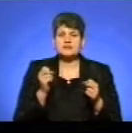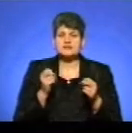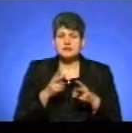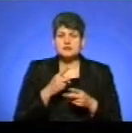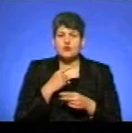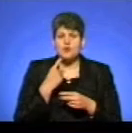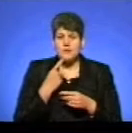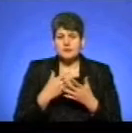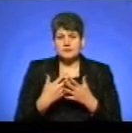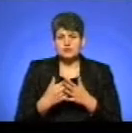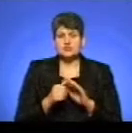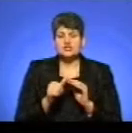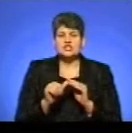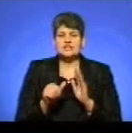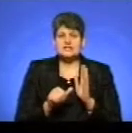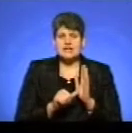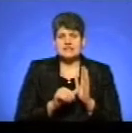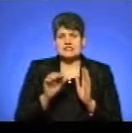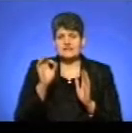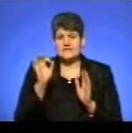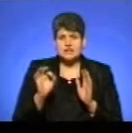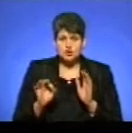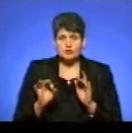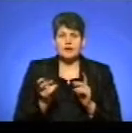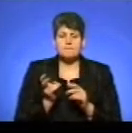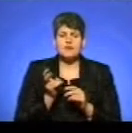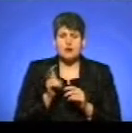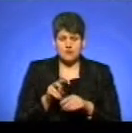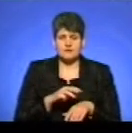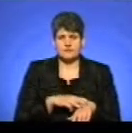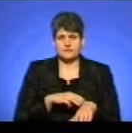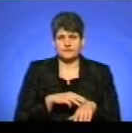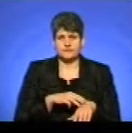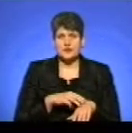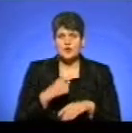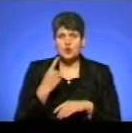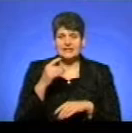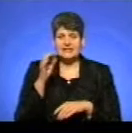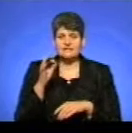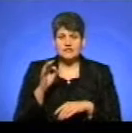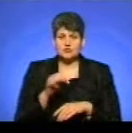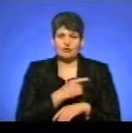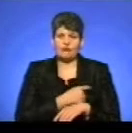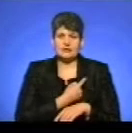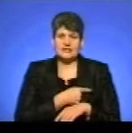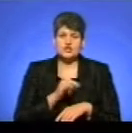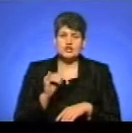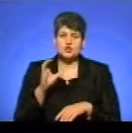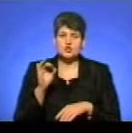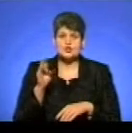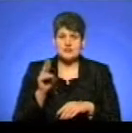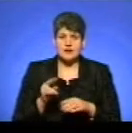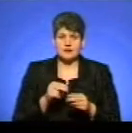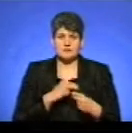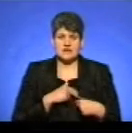вказують, близько 16% постраждалих звертаються до правоохоронців, 1% – до медичних та соціальних працівників.